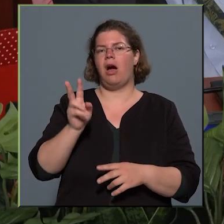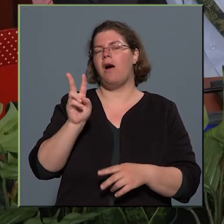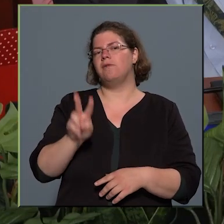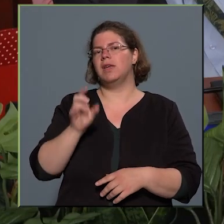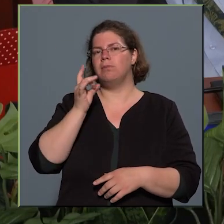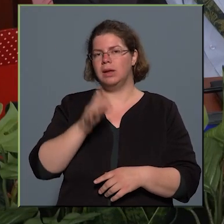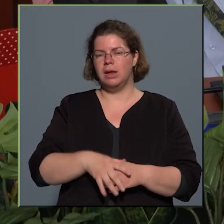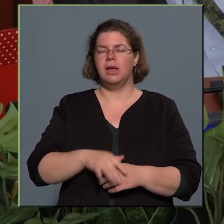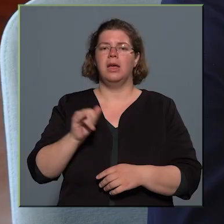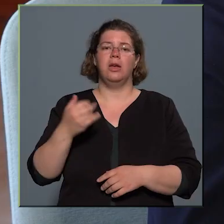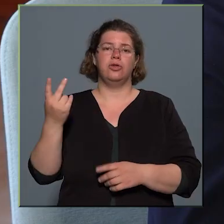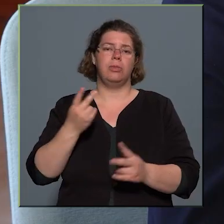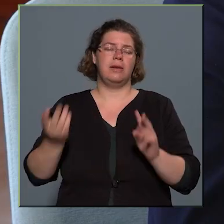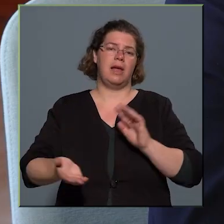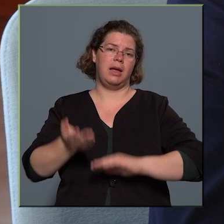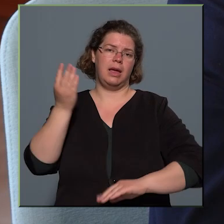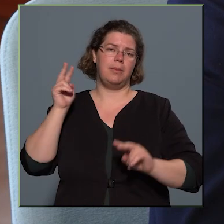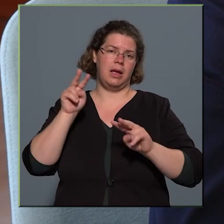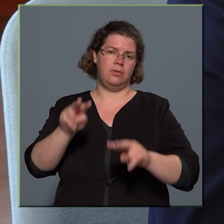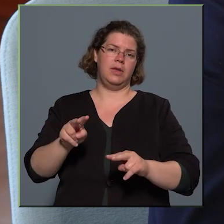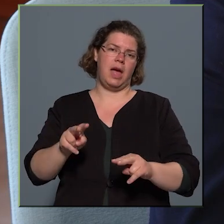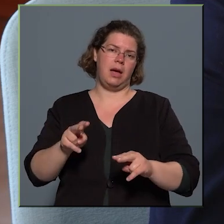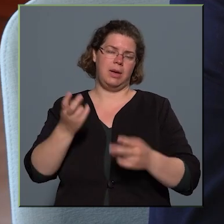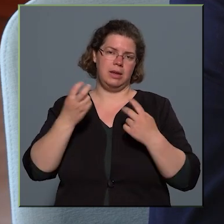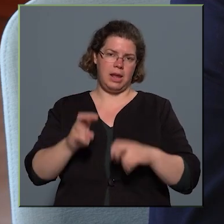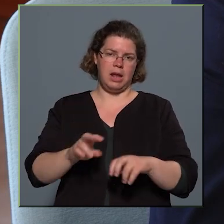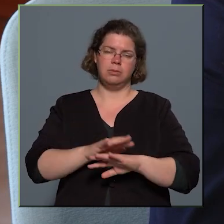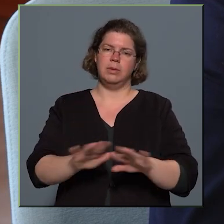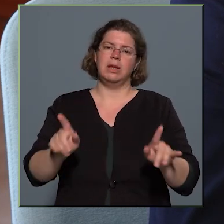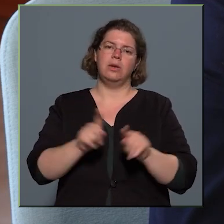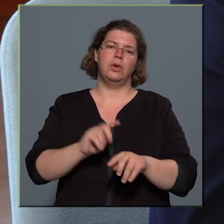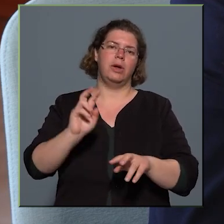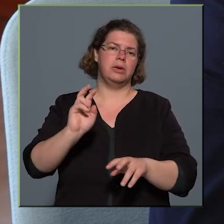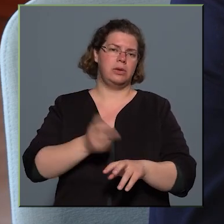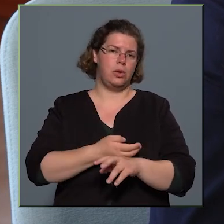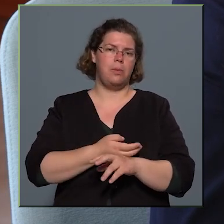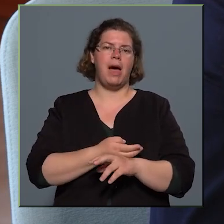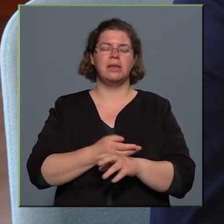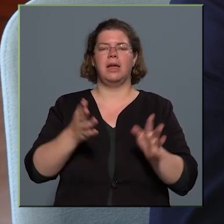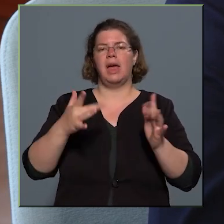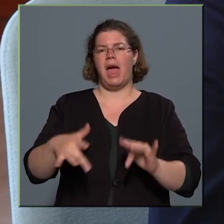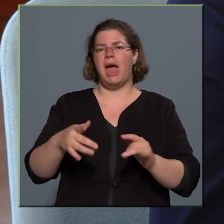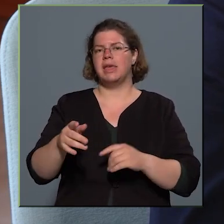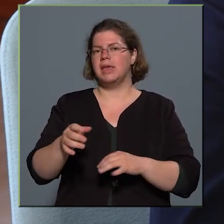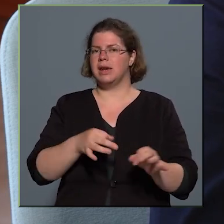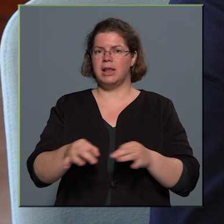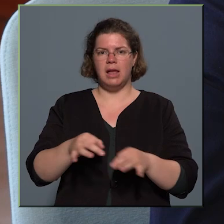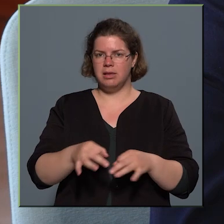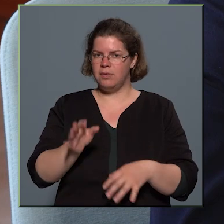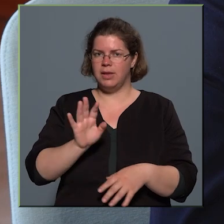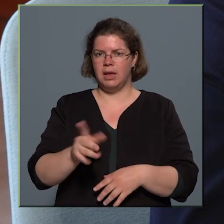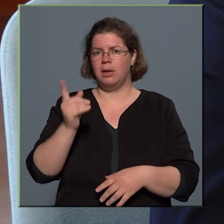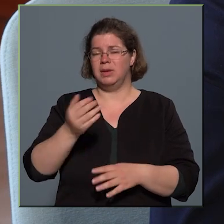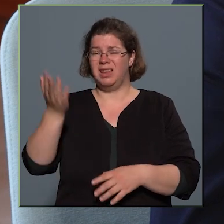természetesen kiemelt figyelmet szánunk minden olyan Külbányai helyi rendezvénynek, amelynek az elmúlt években is mindig